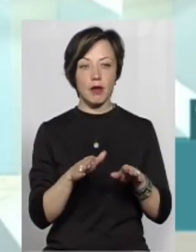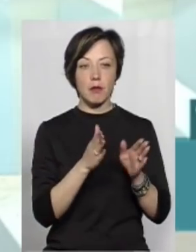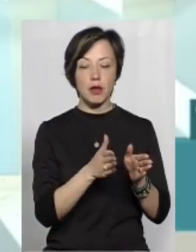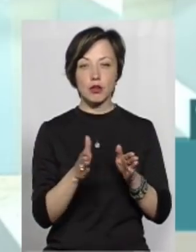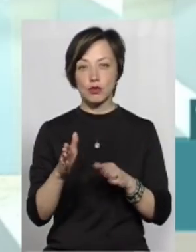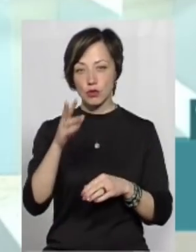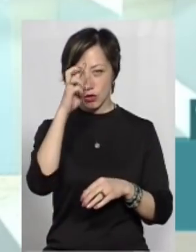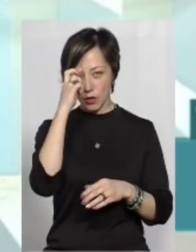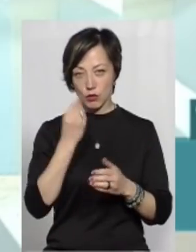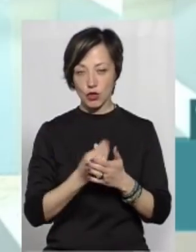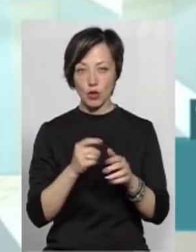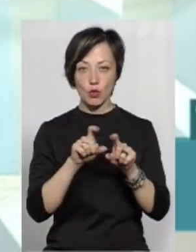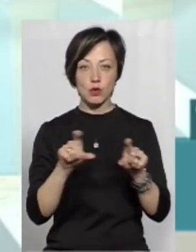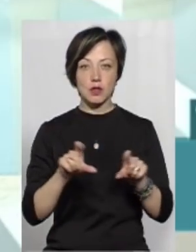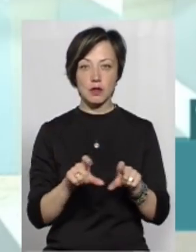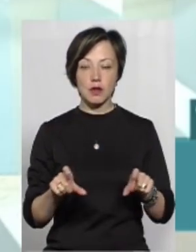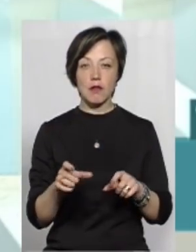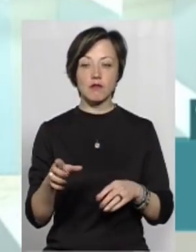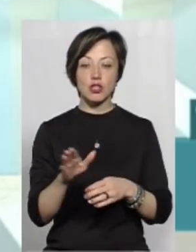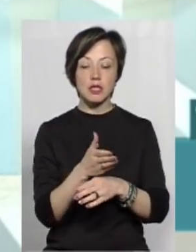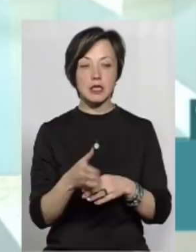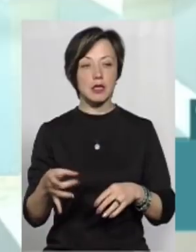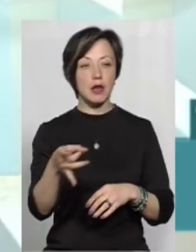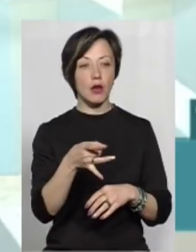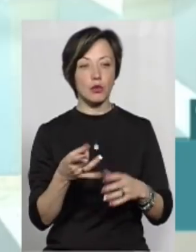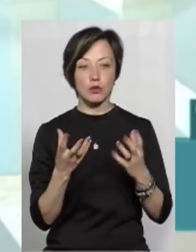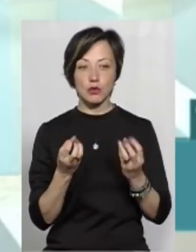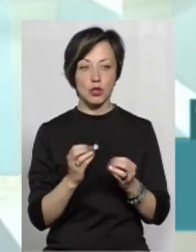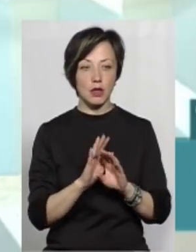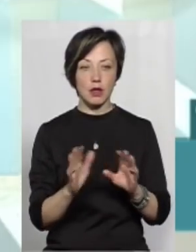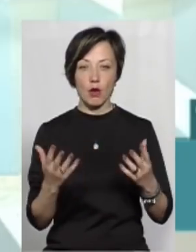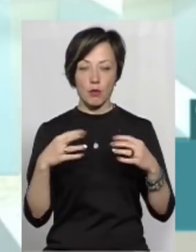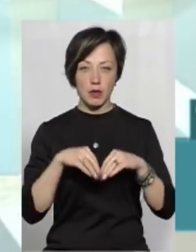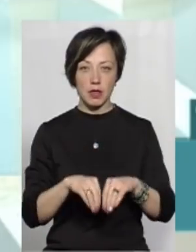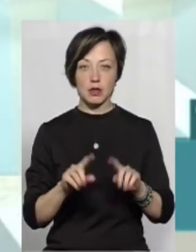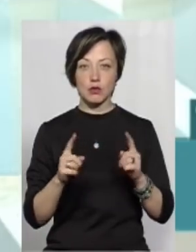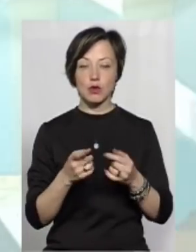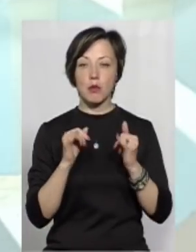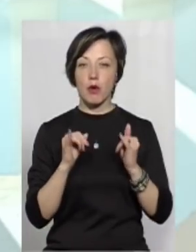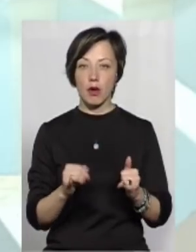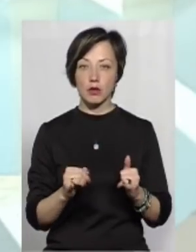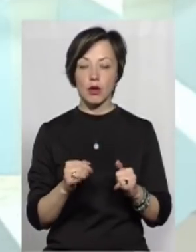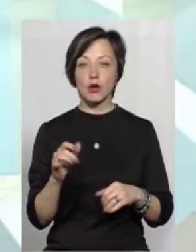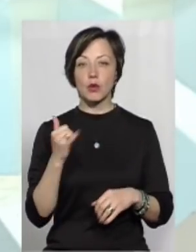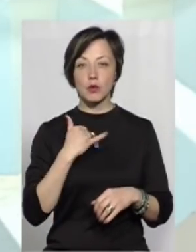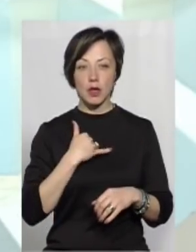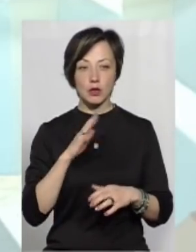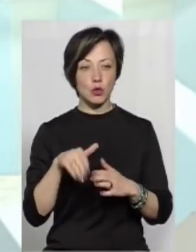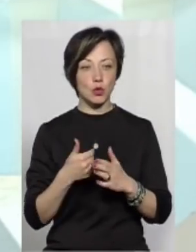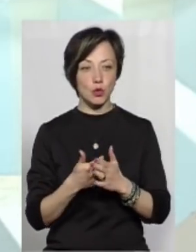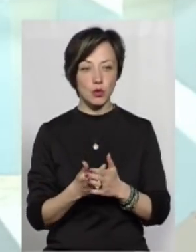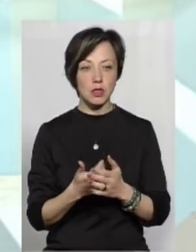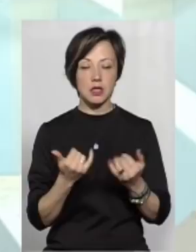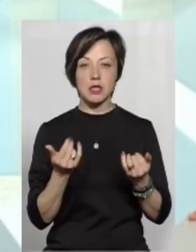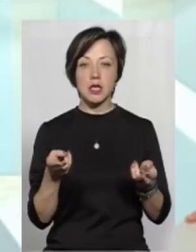бюджетних установ у частині району, яка ще не об'єдналася. І це дуже погано, що в нас досі